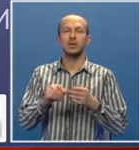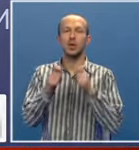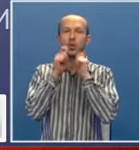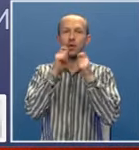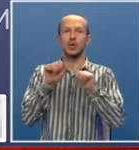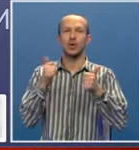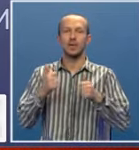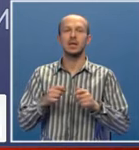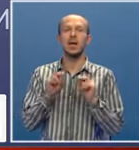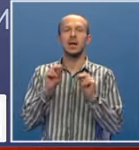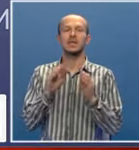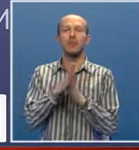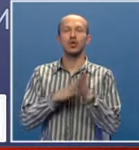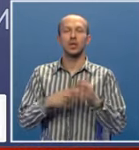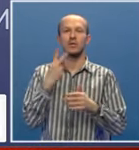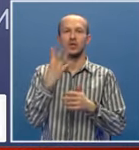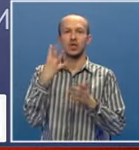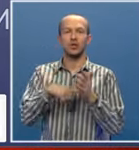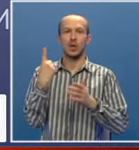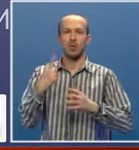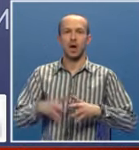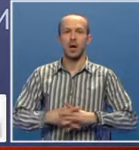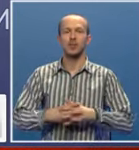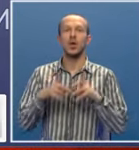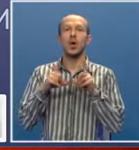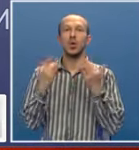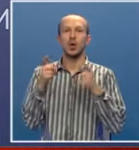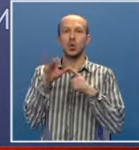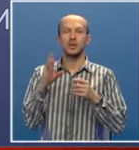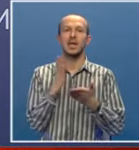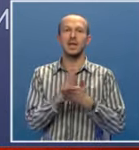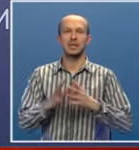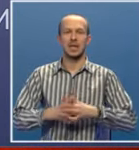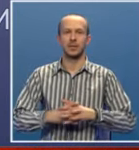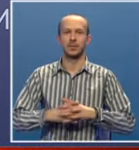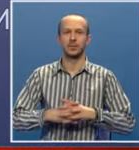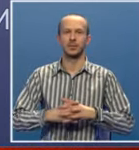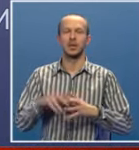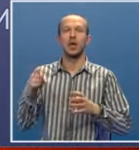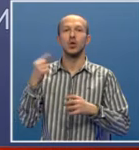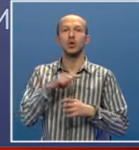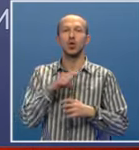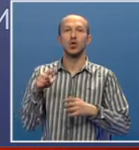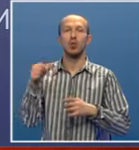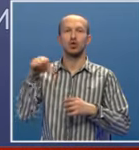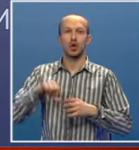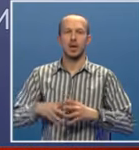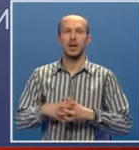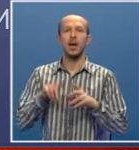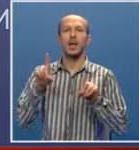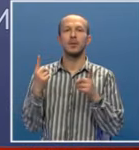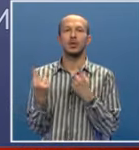dogovoreno jeste da nastava počinje 24. januara. Ukoliko se desi da dođe do pogoršanja